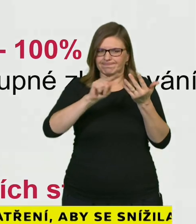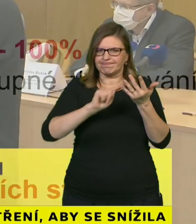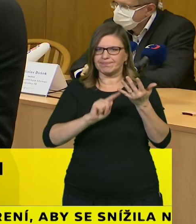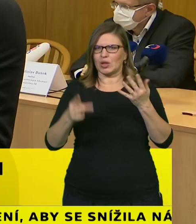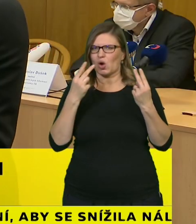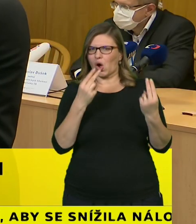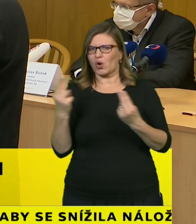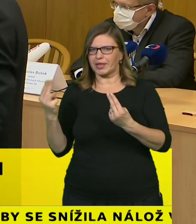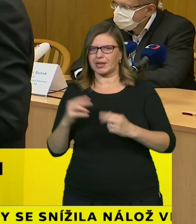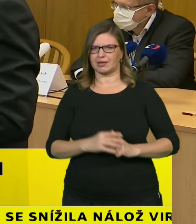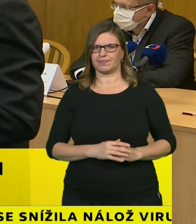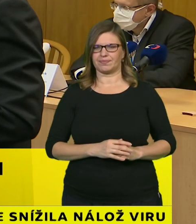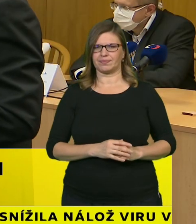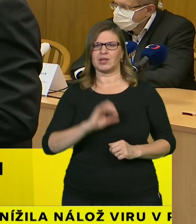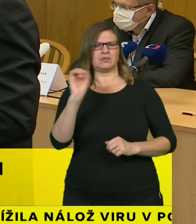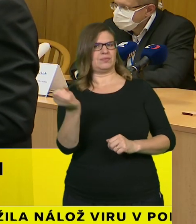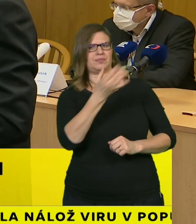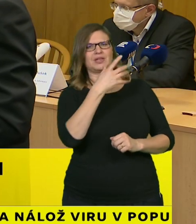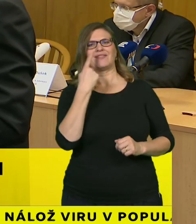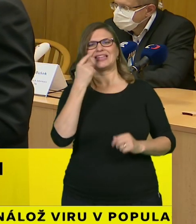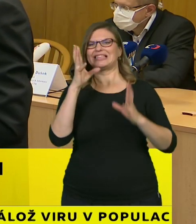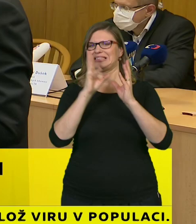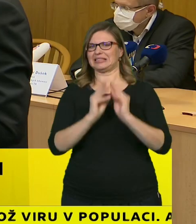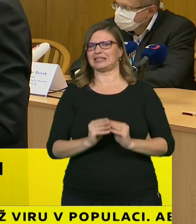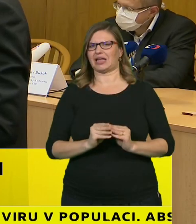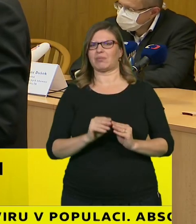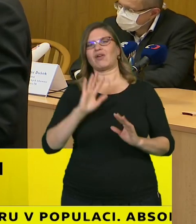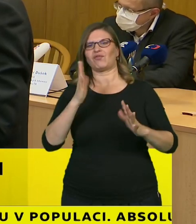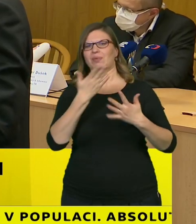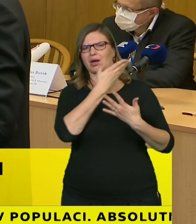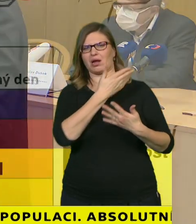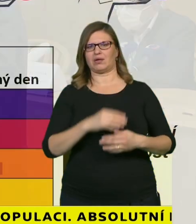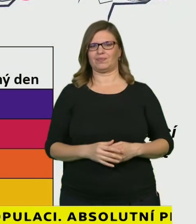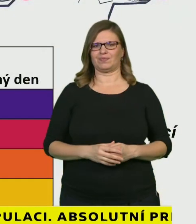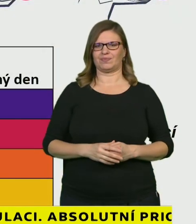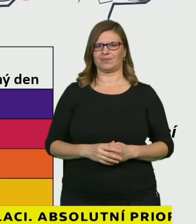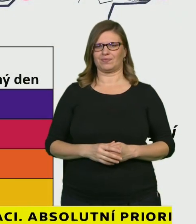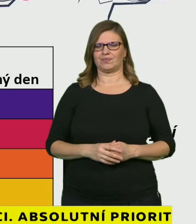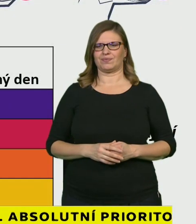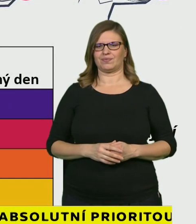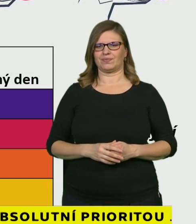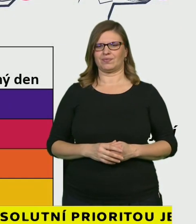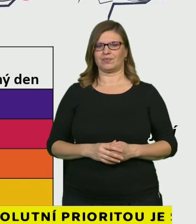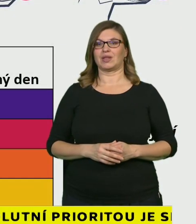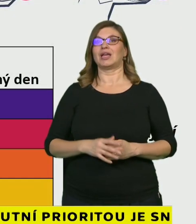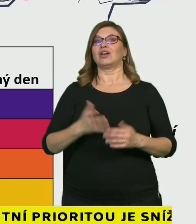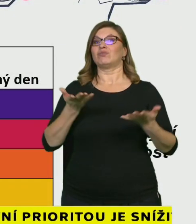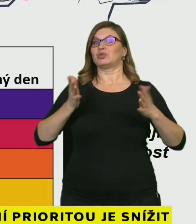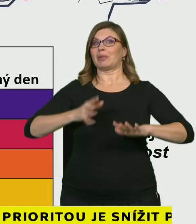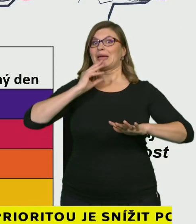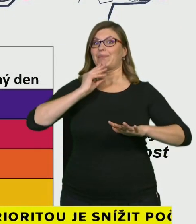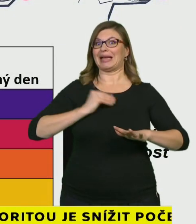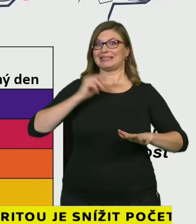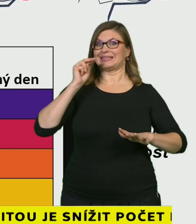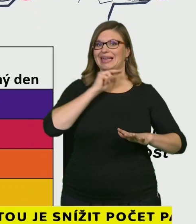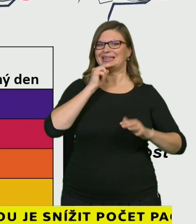Tohle je grafika toho systému a vy si můžete sami dobře všimnout, že je-li pes v zelené barvě, pak